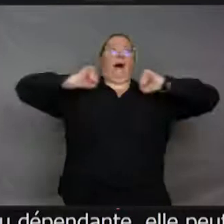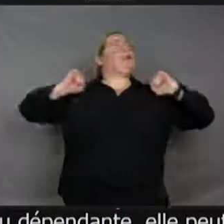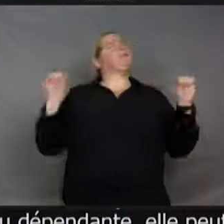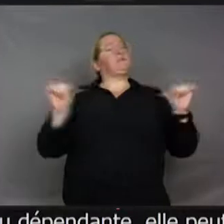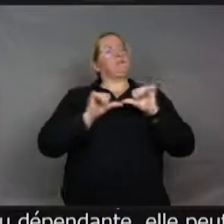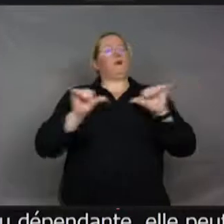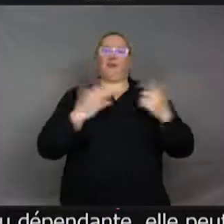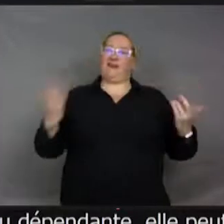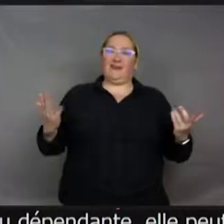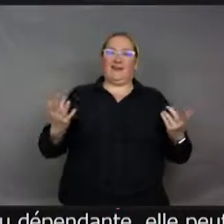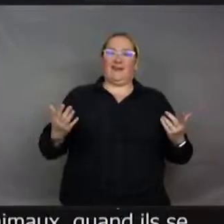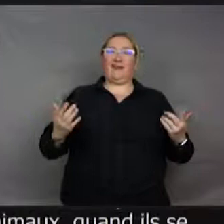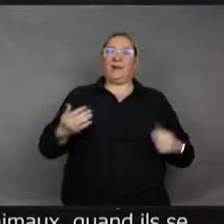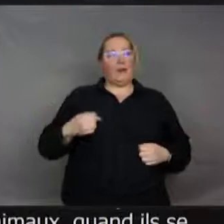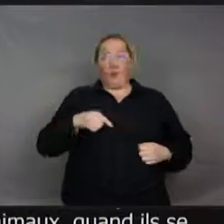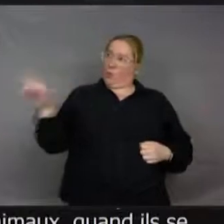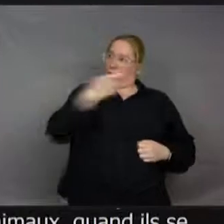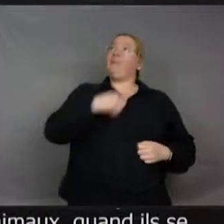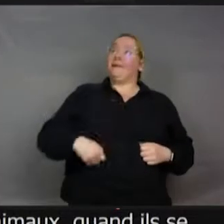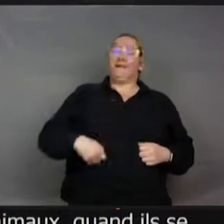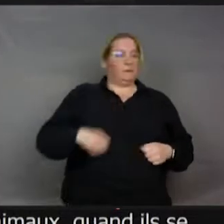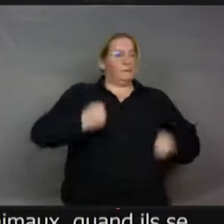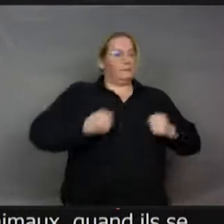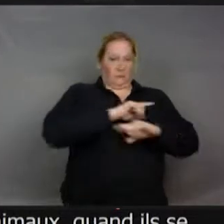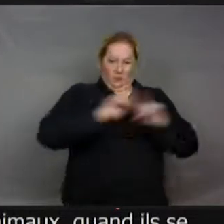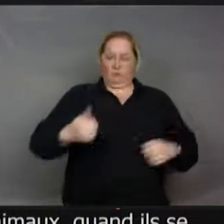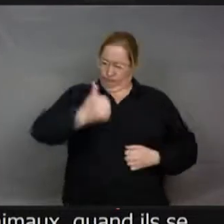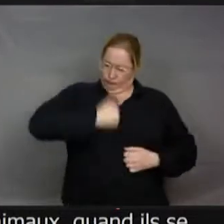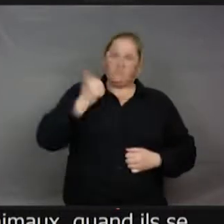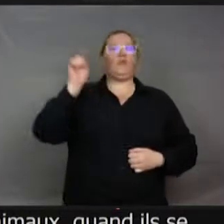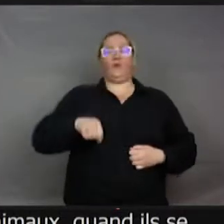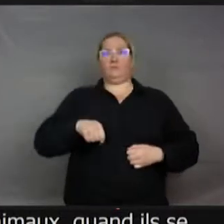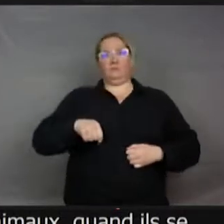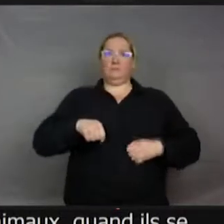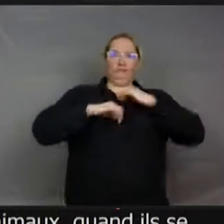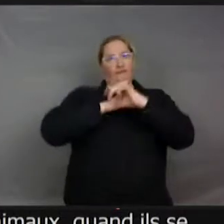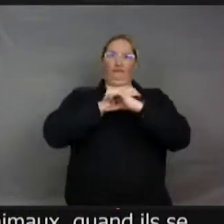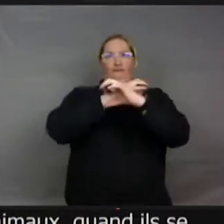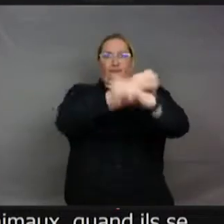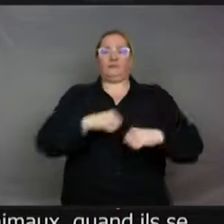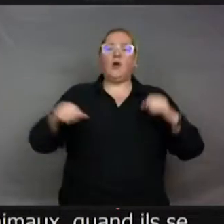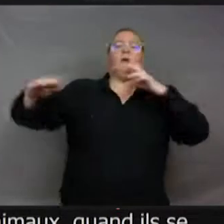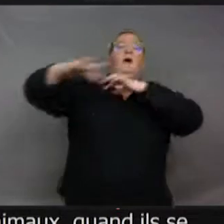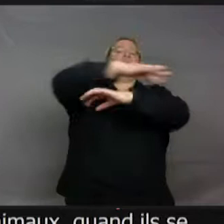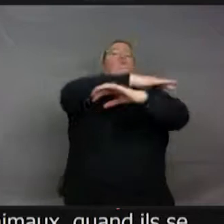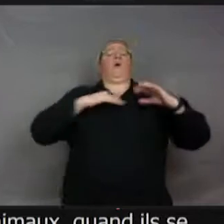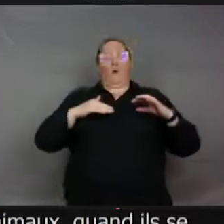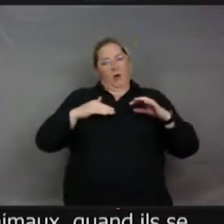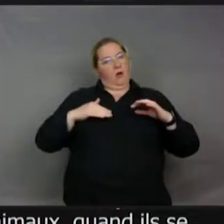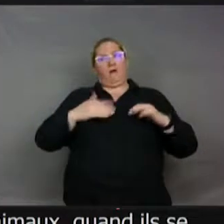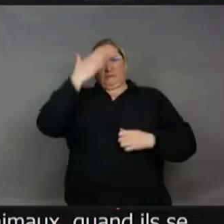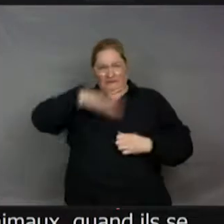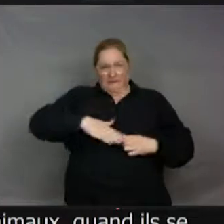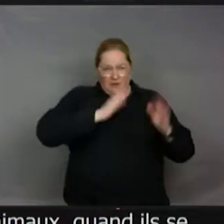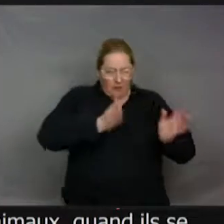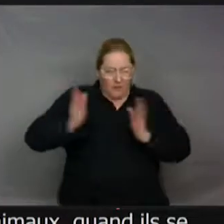pas les prendre par la main en disant « il que tu ailles là ». Et du coup, cette espèce de conscience de son environnement, de cette subjectivité, serait née il y a bien plus